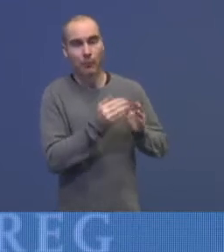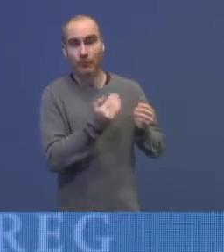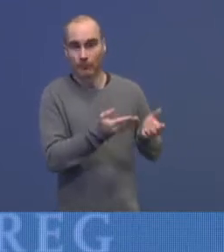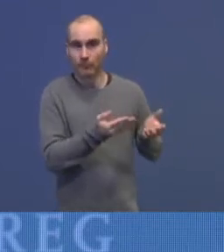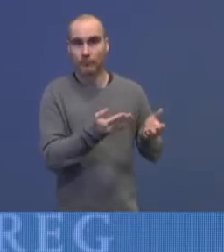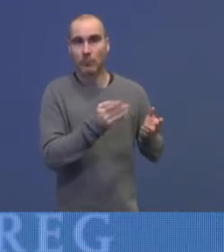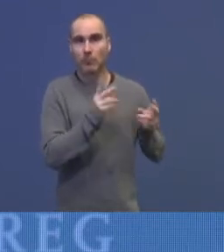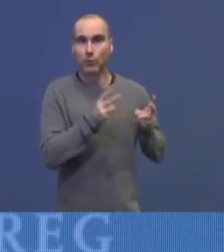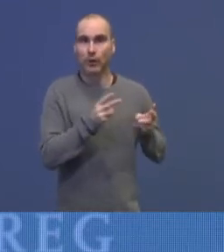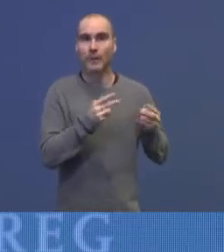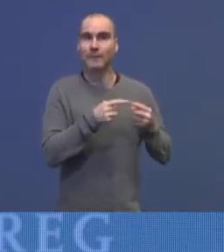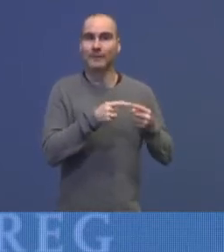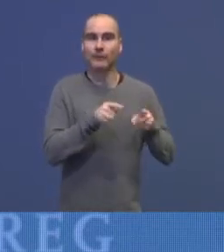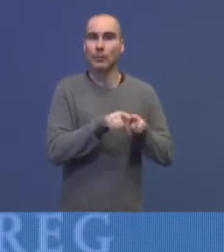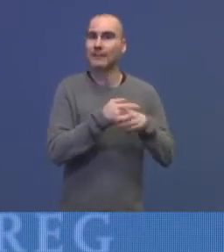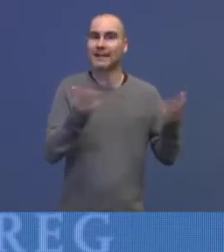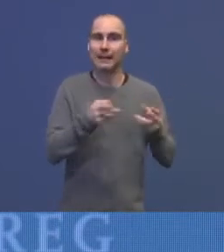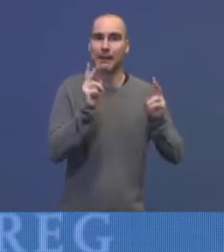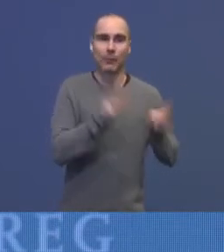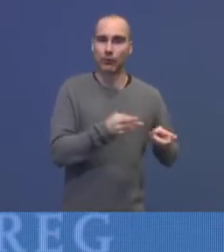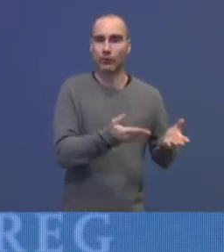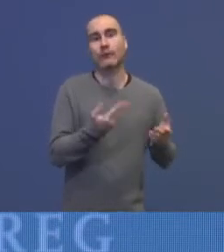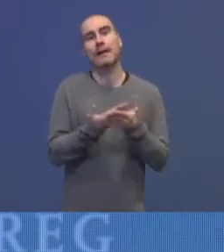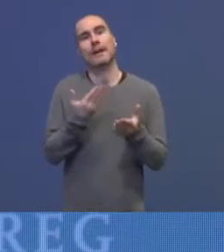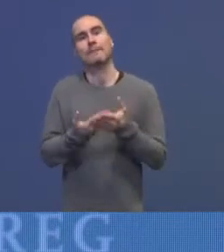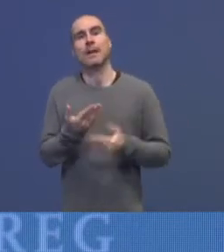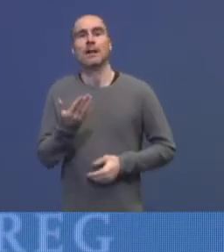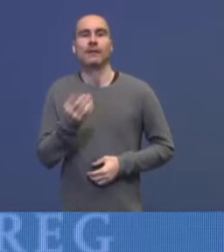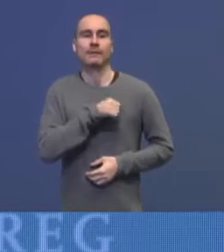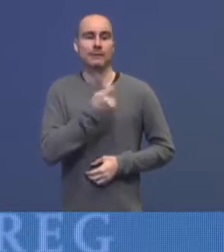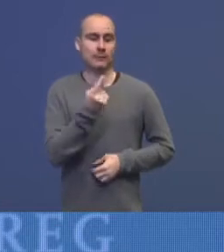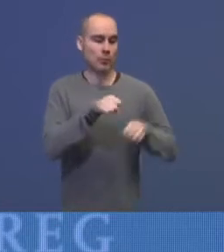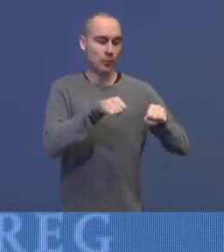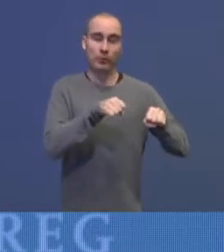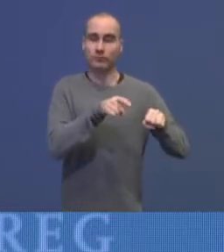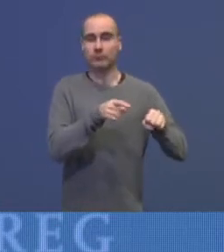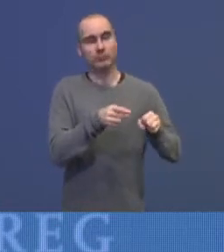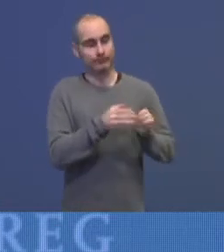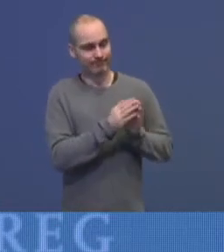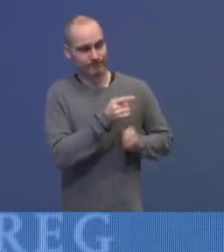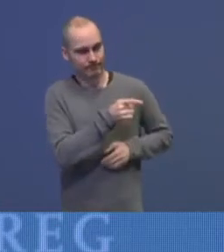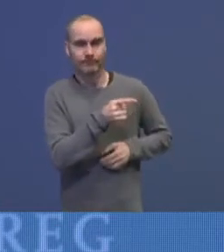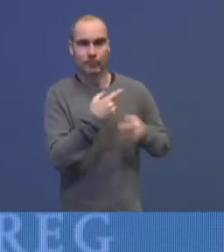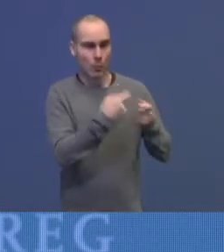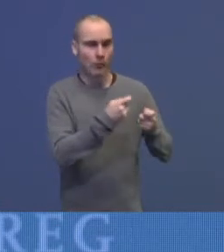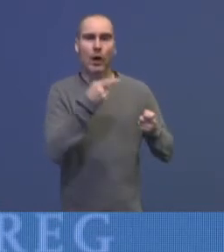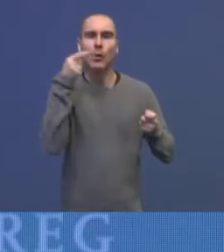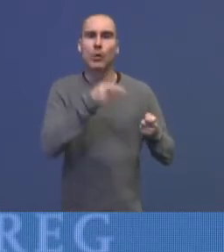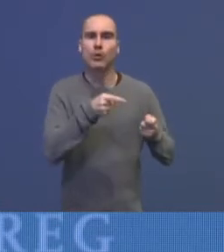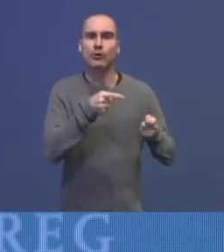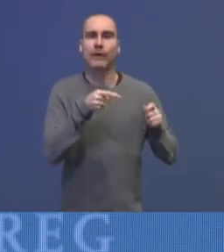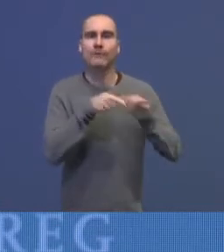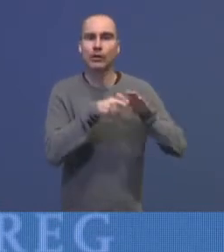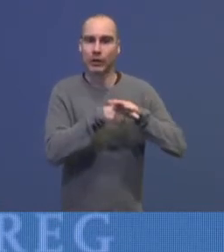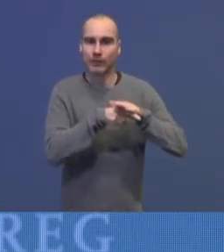rådighet, men som ikke blir benyttet. For eksempel, hvis en kommune er anmodet om å ta imot 100 flyktninger og